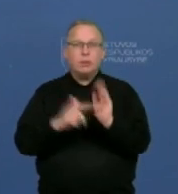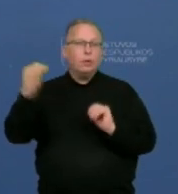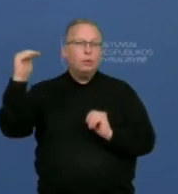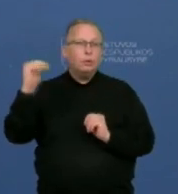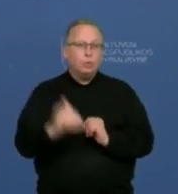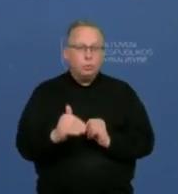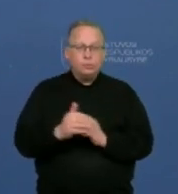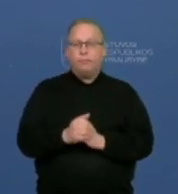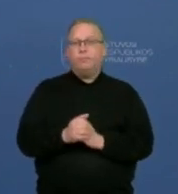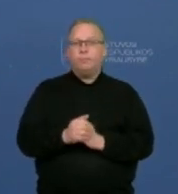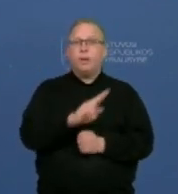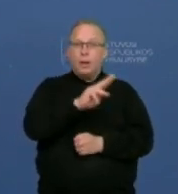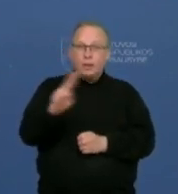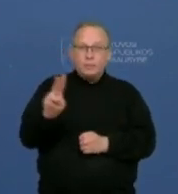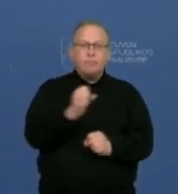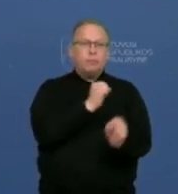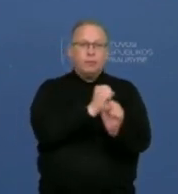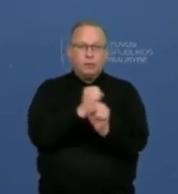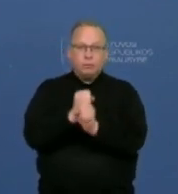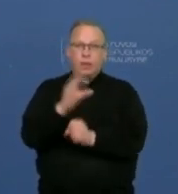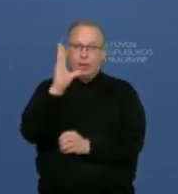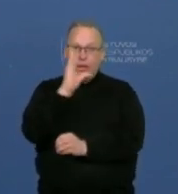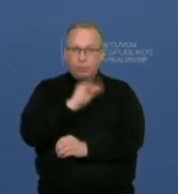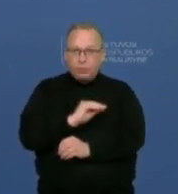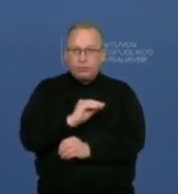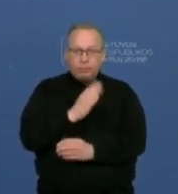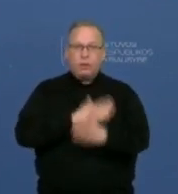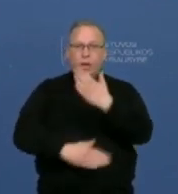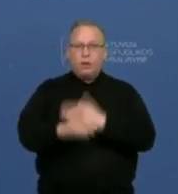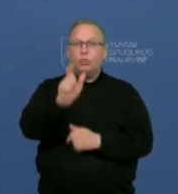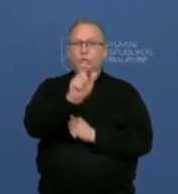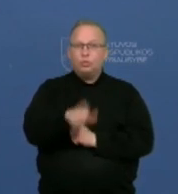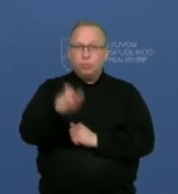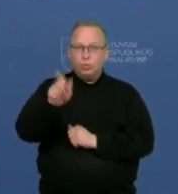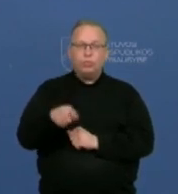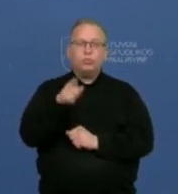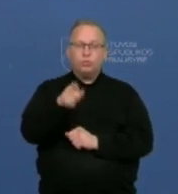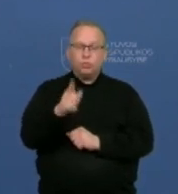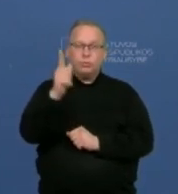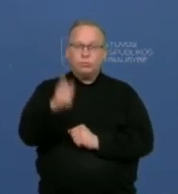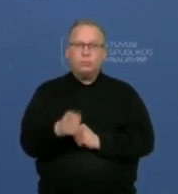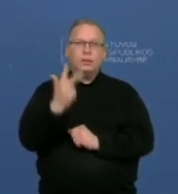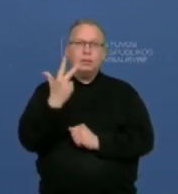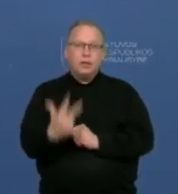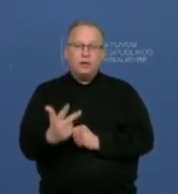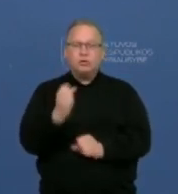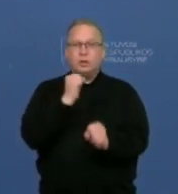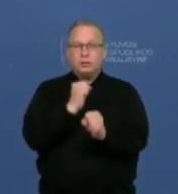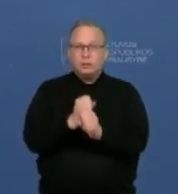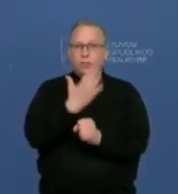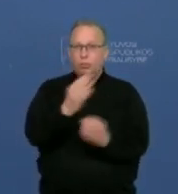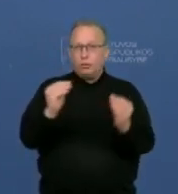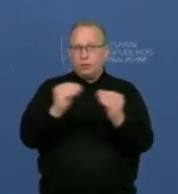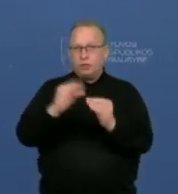tūkstančiai darbingo amžiaus neįgalių asmenų ir iš jų dirba tik trečdalis. Iš to trečdalo tik